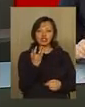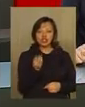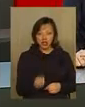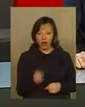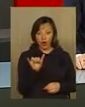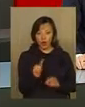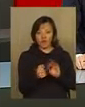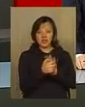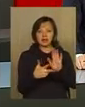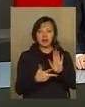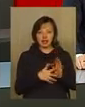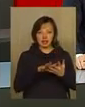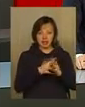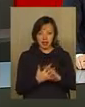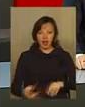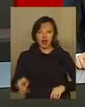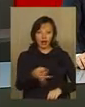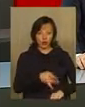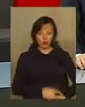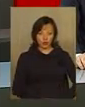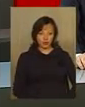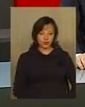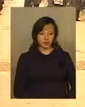щонайменше у 18 селах району.